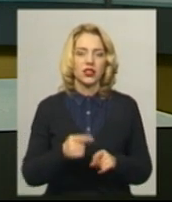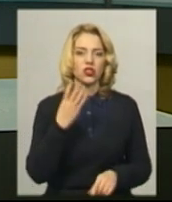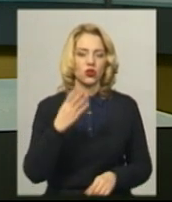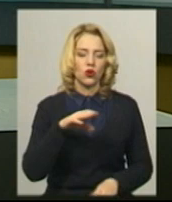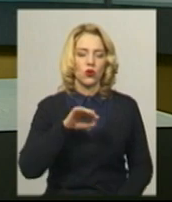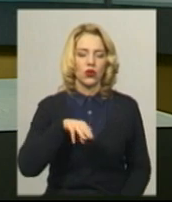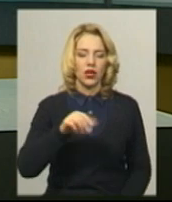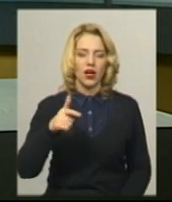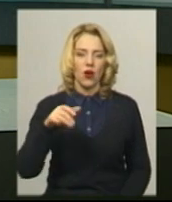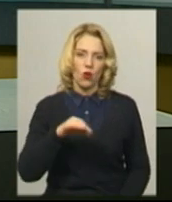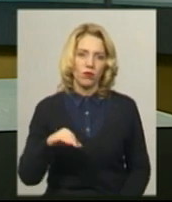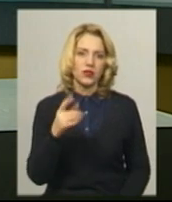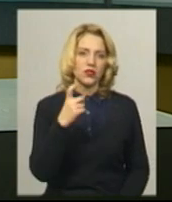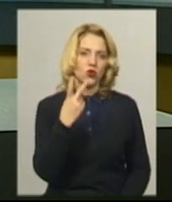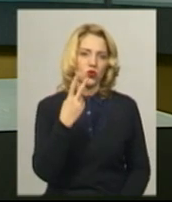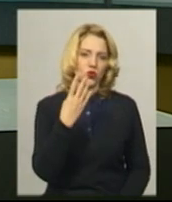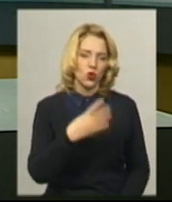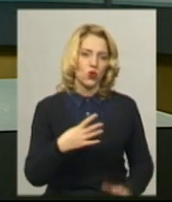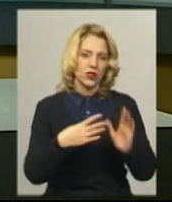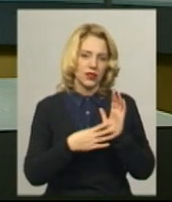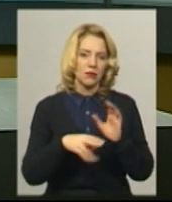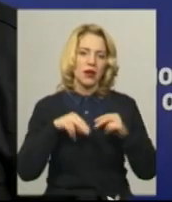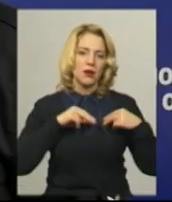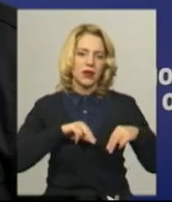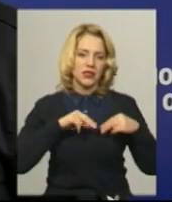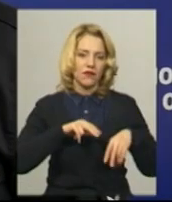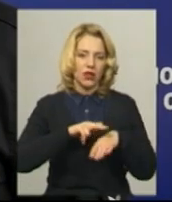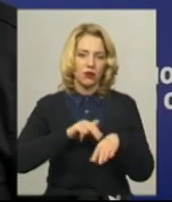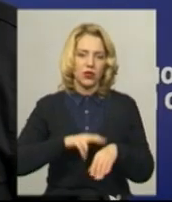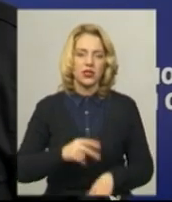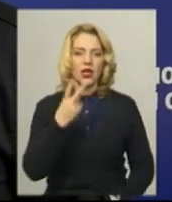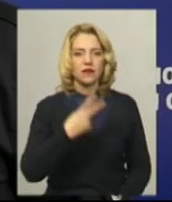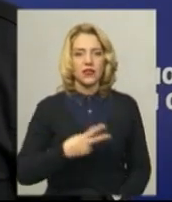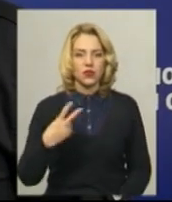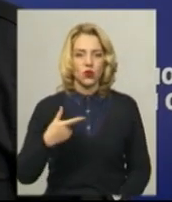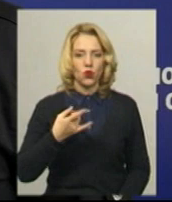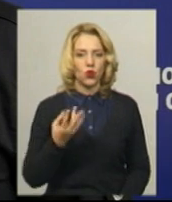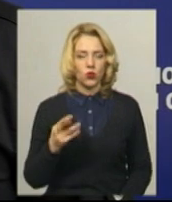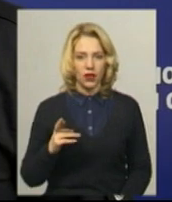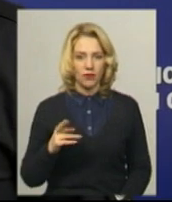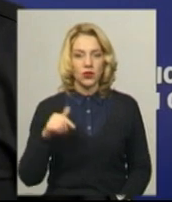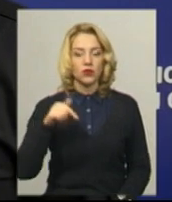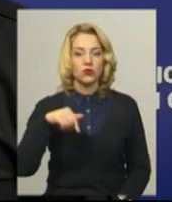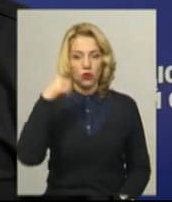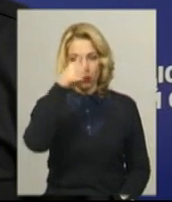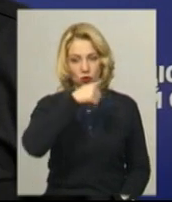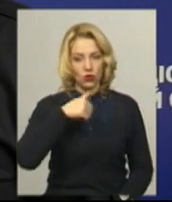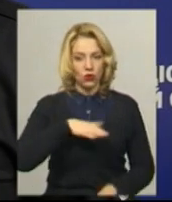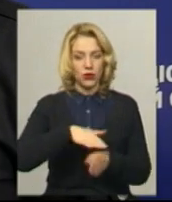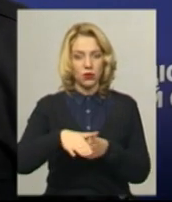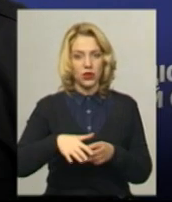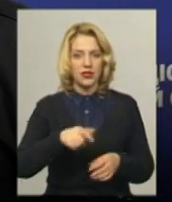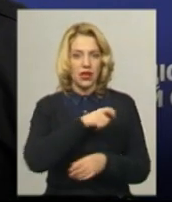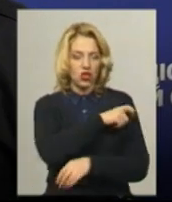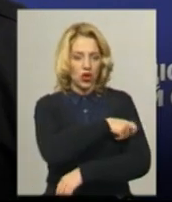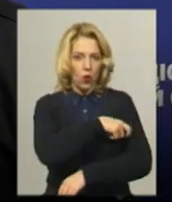ОТГ області 147 працівників поліції. 22 грудня цього року відбулися чергові